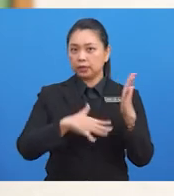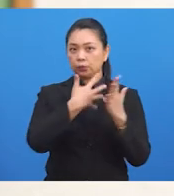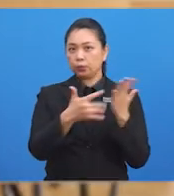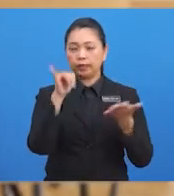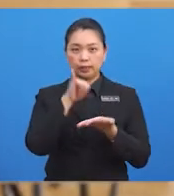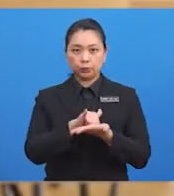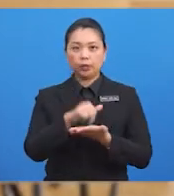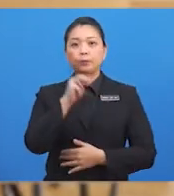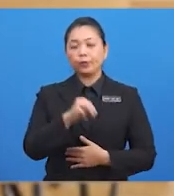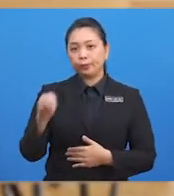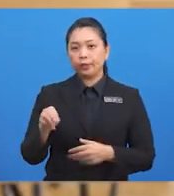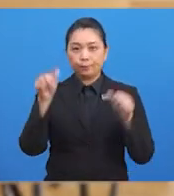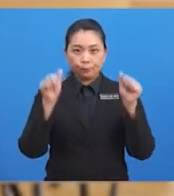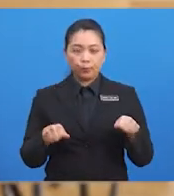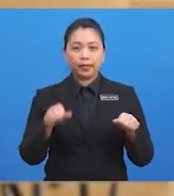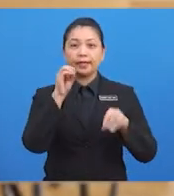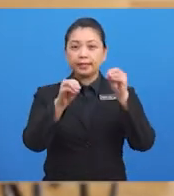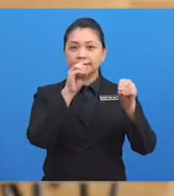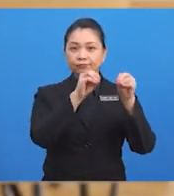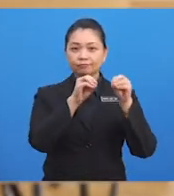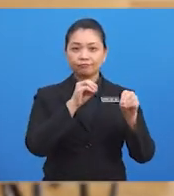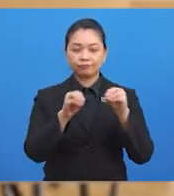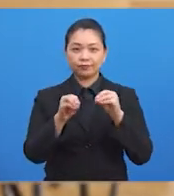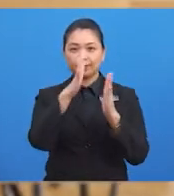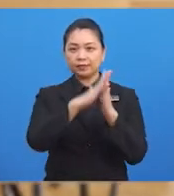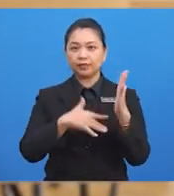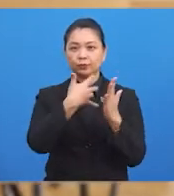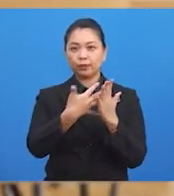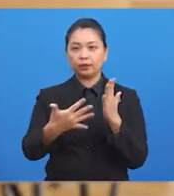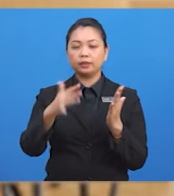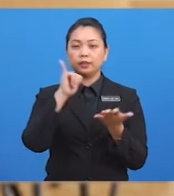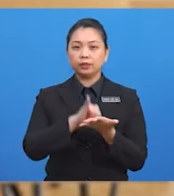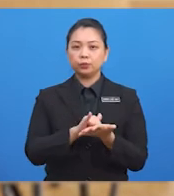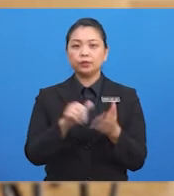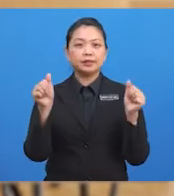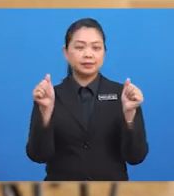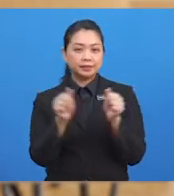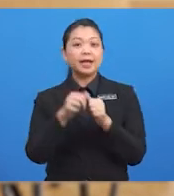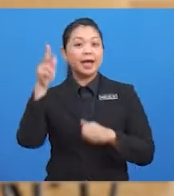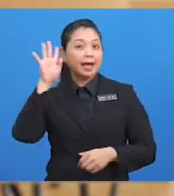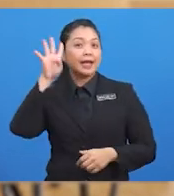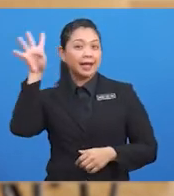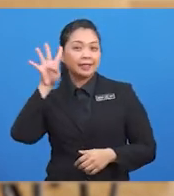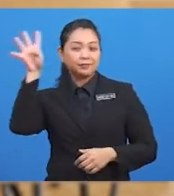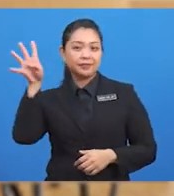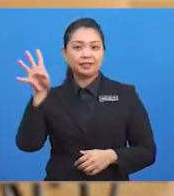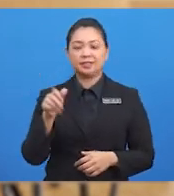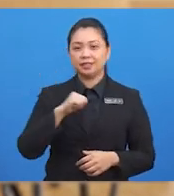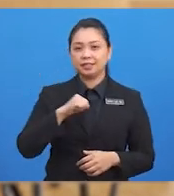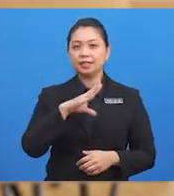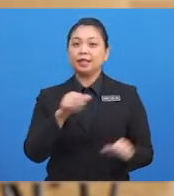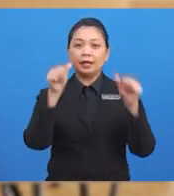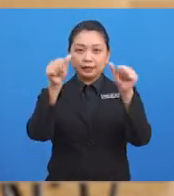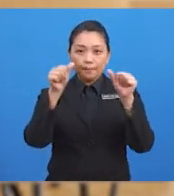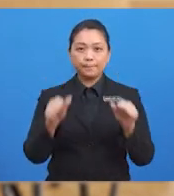tersebut, murid-murid boleh hias jadual tersebut menggunakan kreativiti masing-masing dan